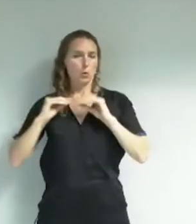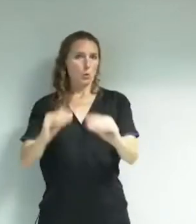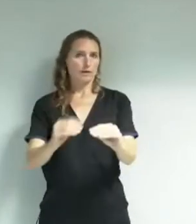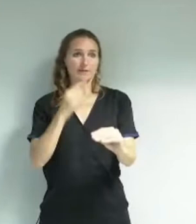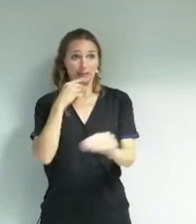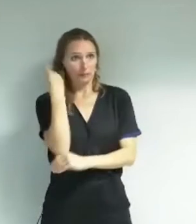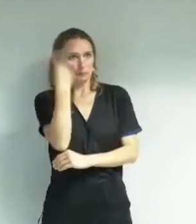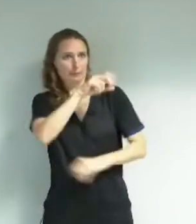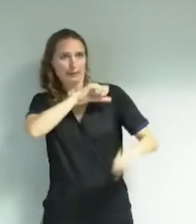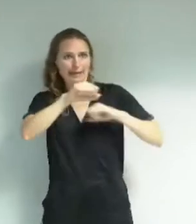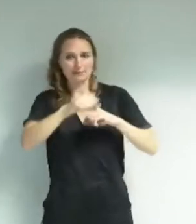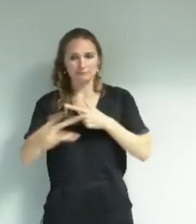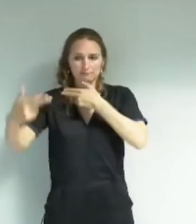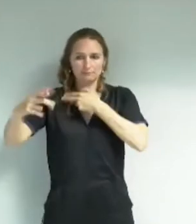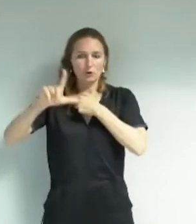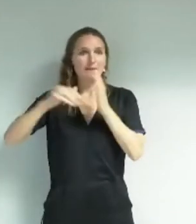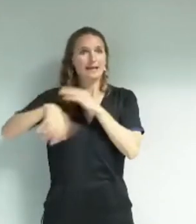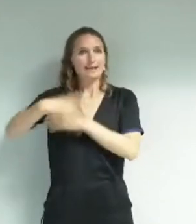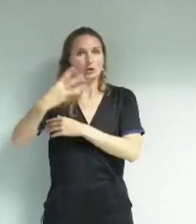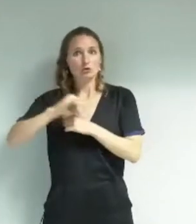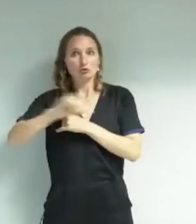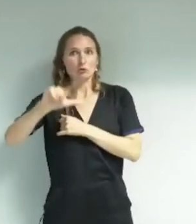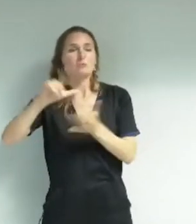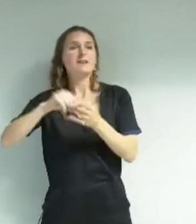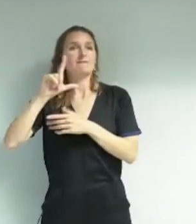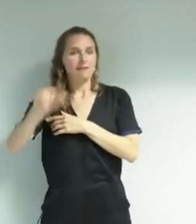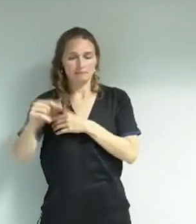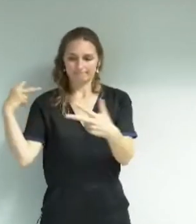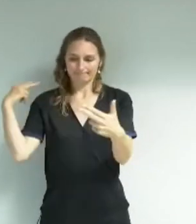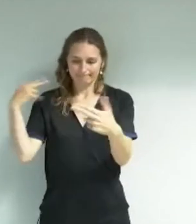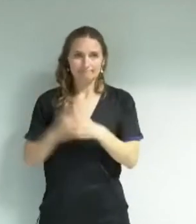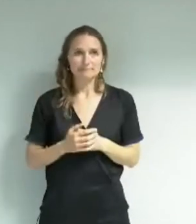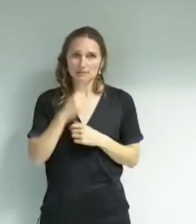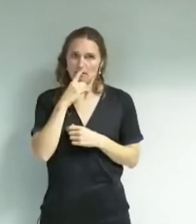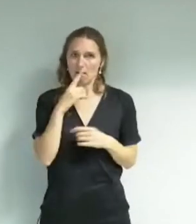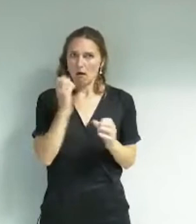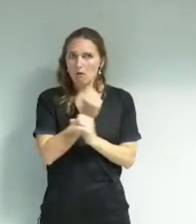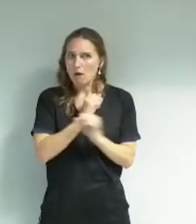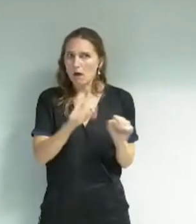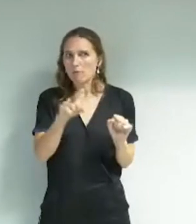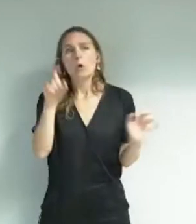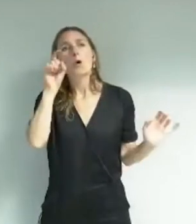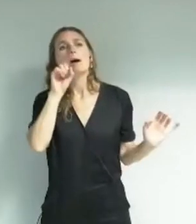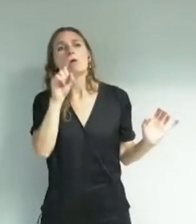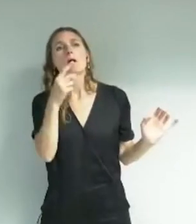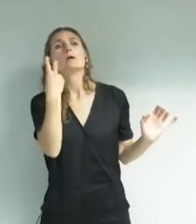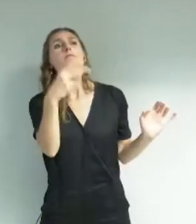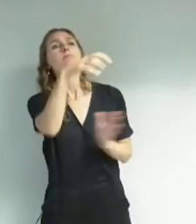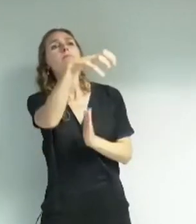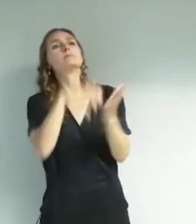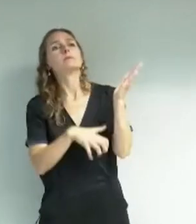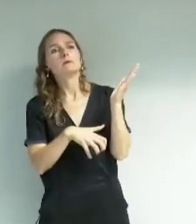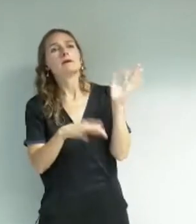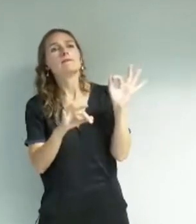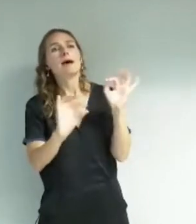action 2014 à 2020. Il est surprenant de constater que votre document ne mentionne pas votre